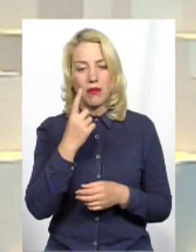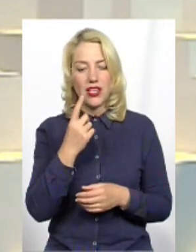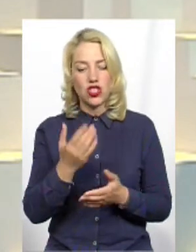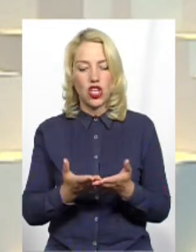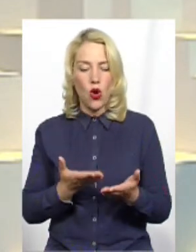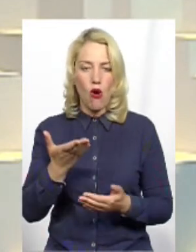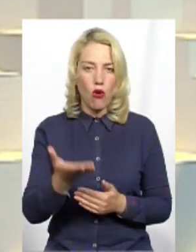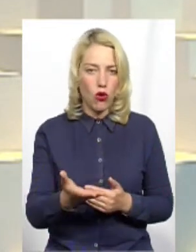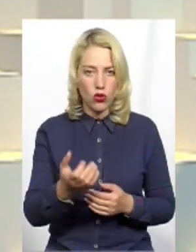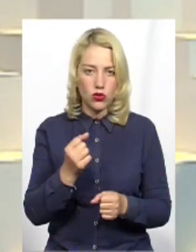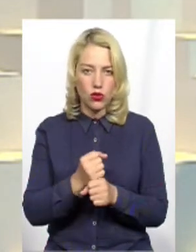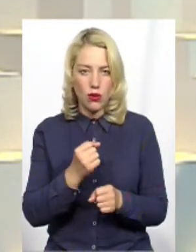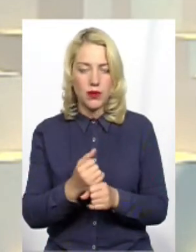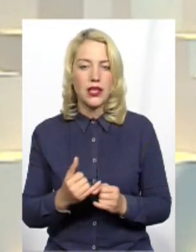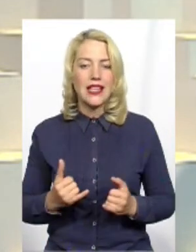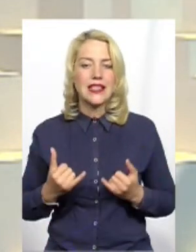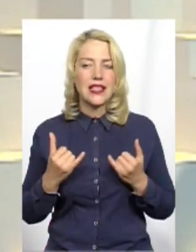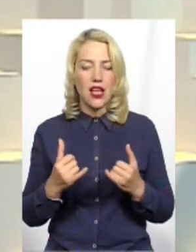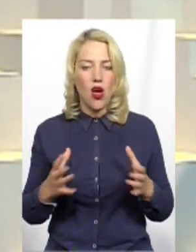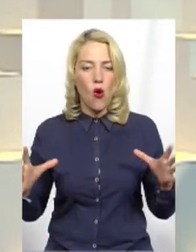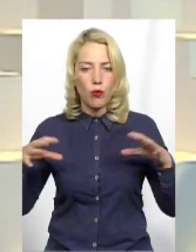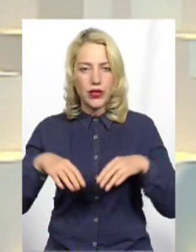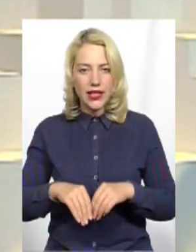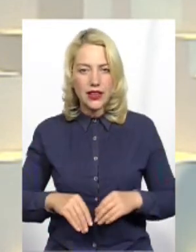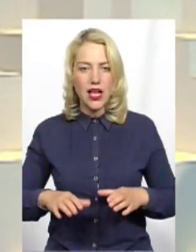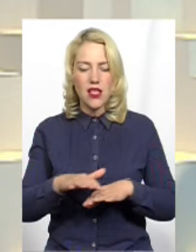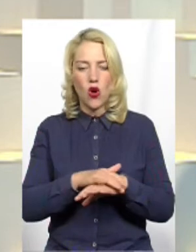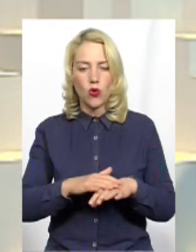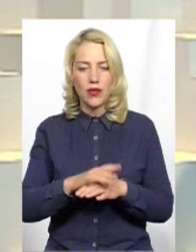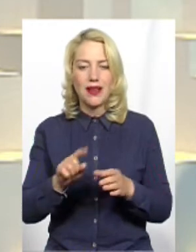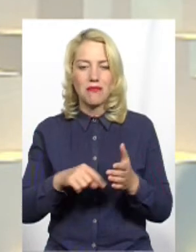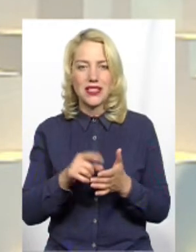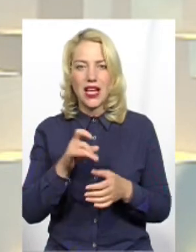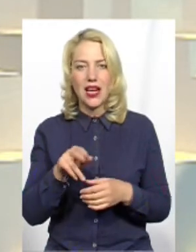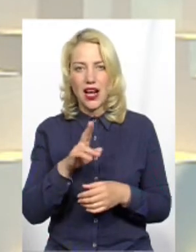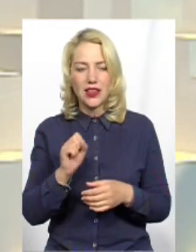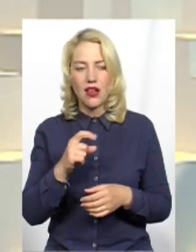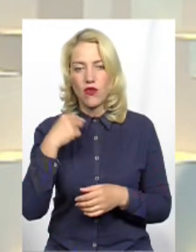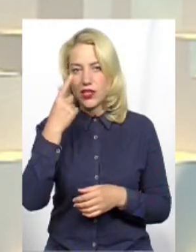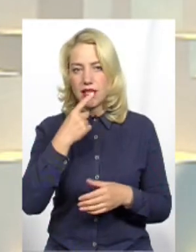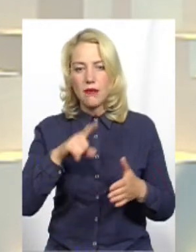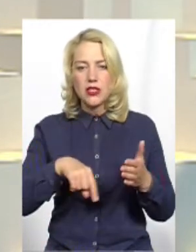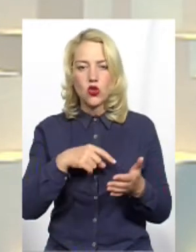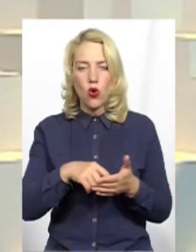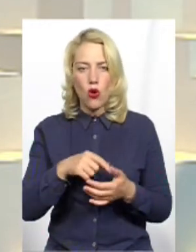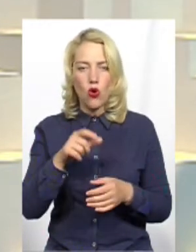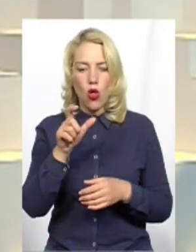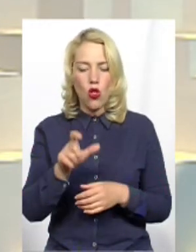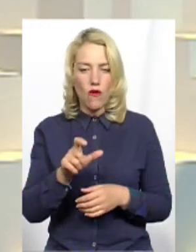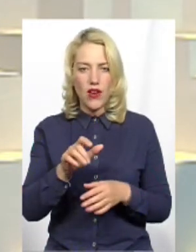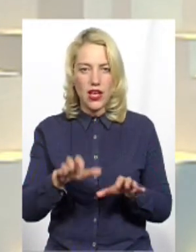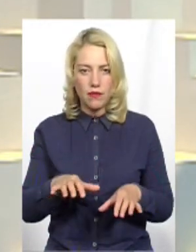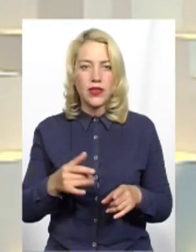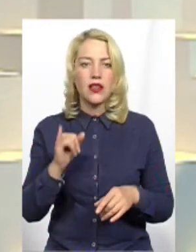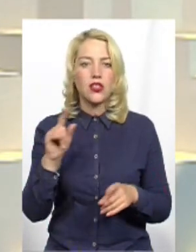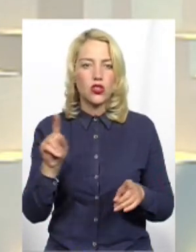зроблений як і для об'єднання громади Міською радою в лиці міського голови Так і для того, щоб